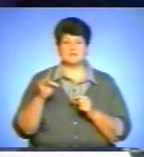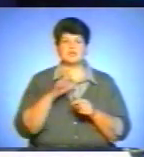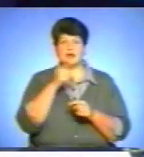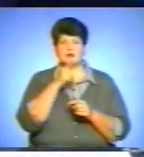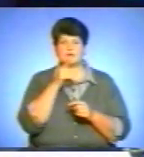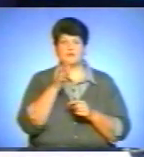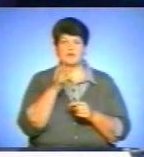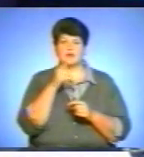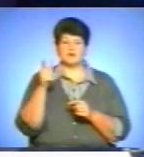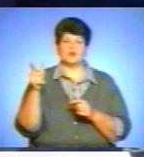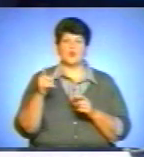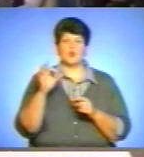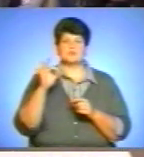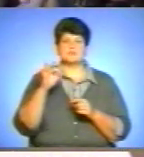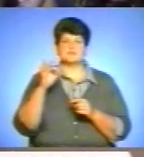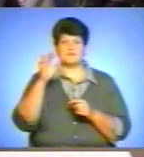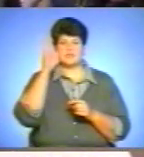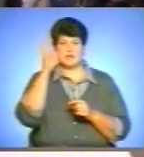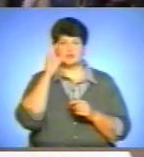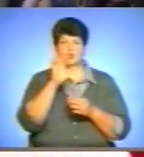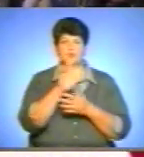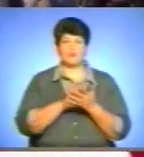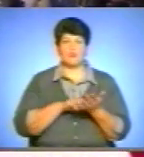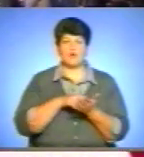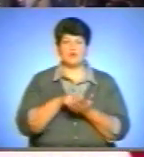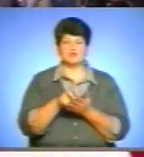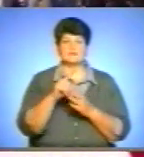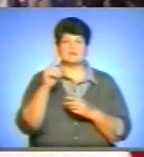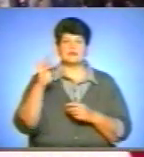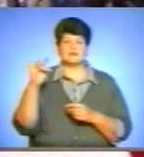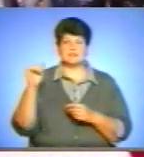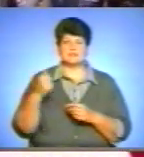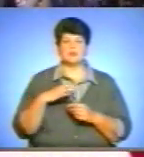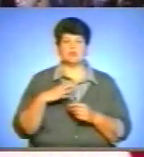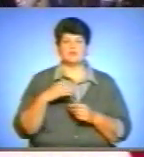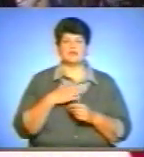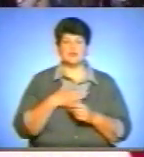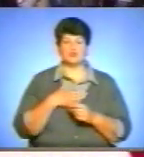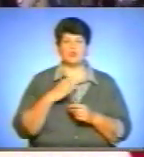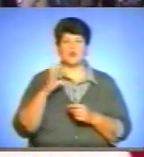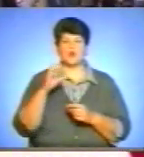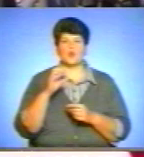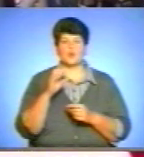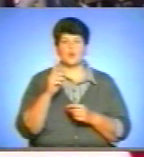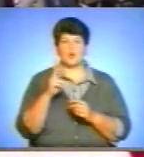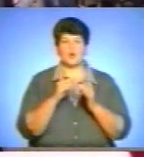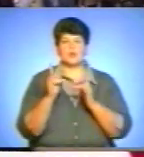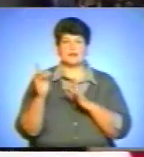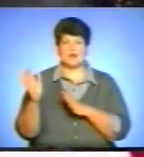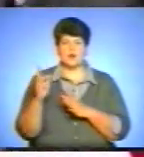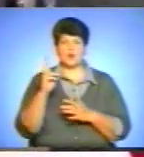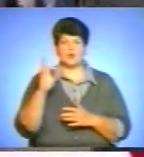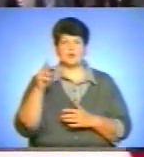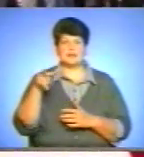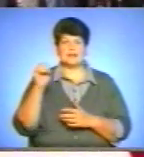прощі до Зарваниці. Ми сьогодні з вами відвідали наш колегіум Зарваницький знамення, де